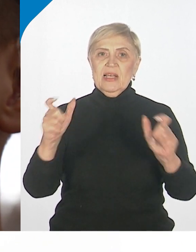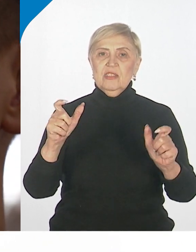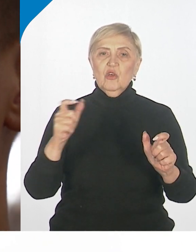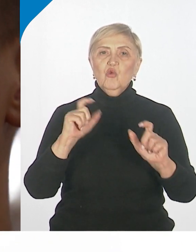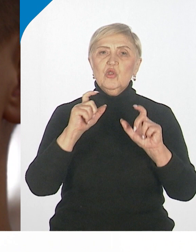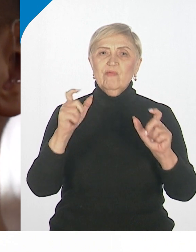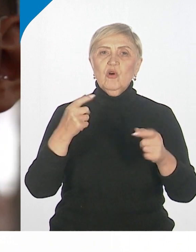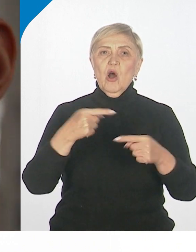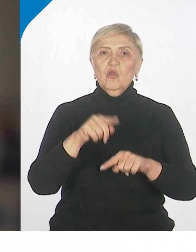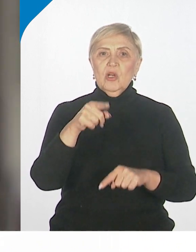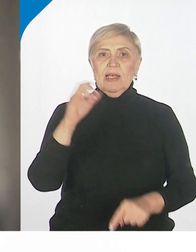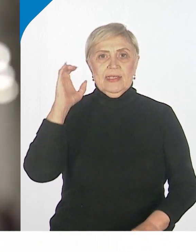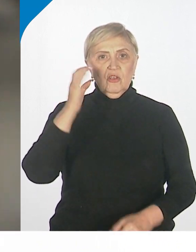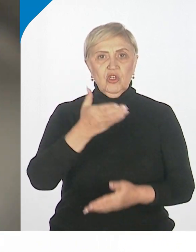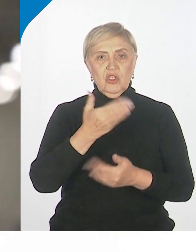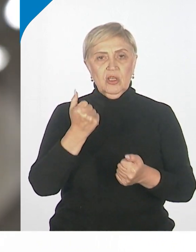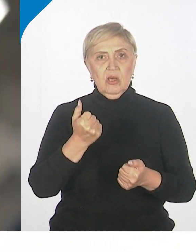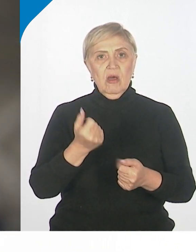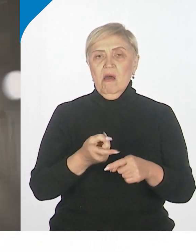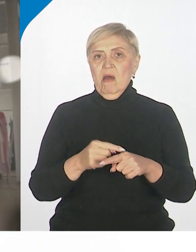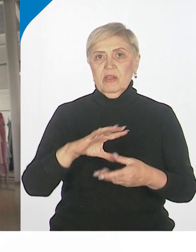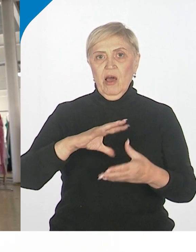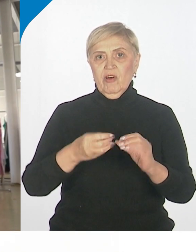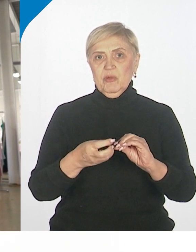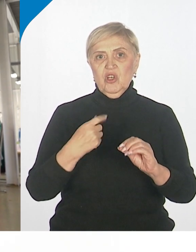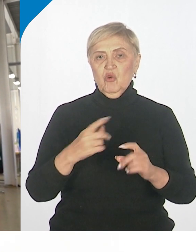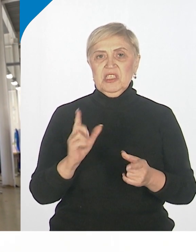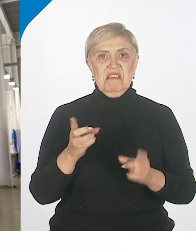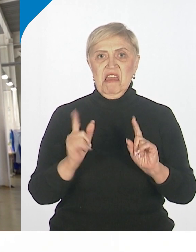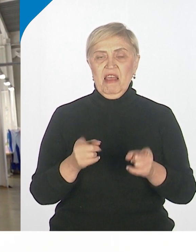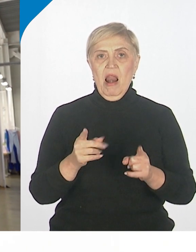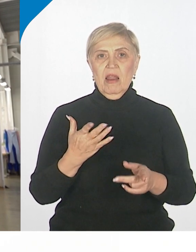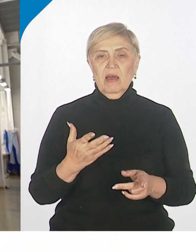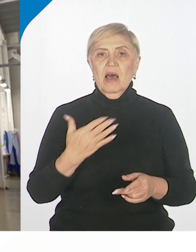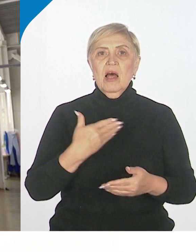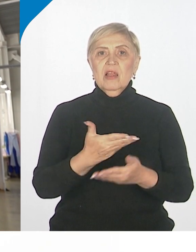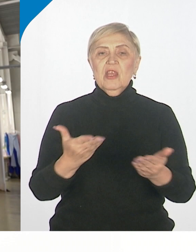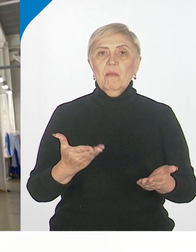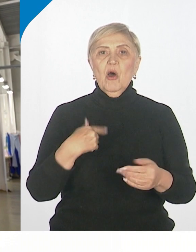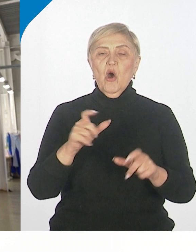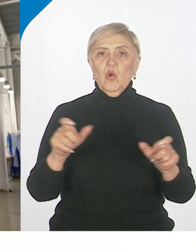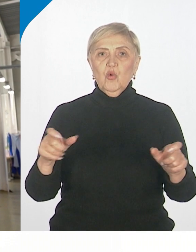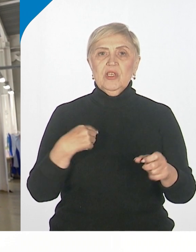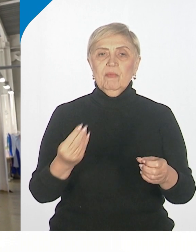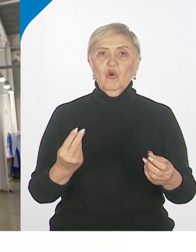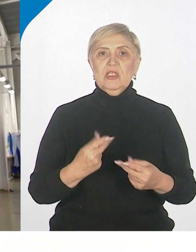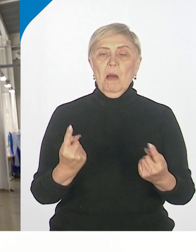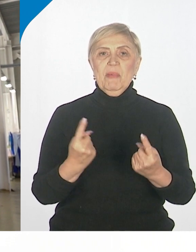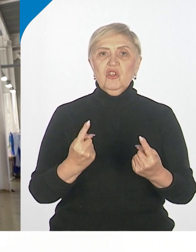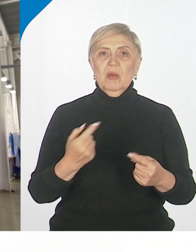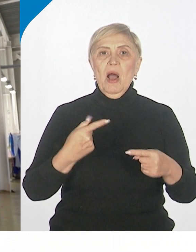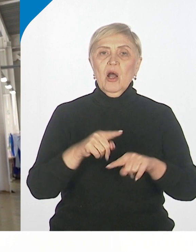не слышишь. Мне кажется, это вообще нереально. Нам, людям обычным, которые привыкли слышать шум,